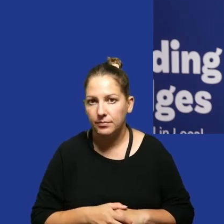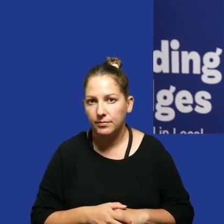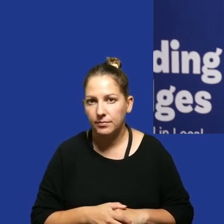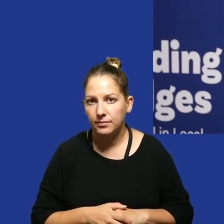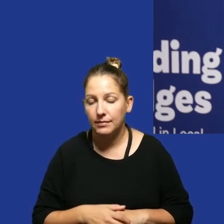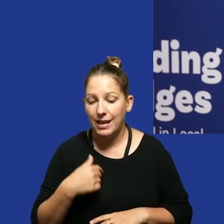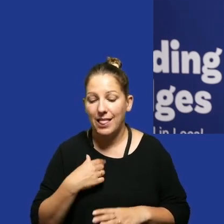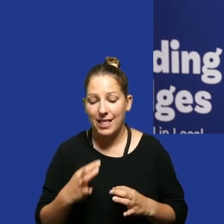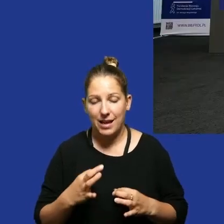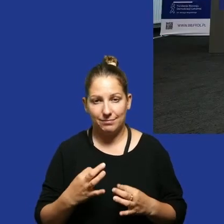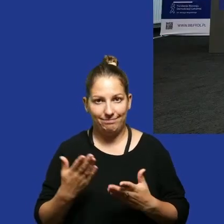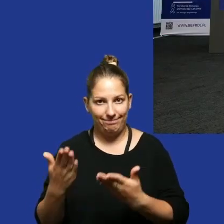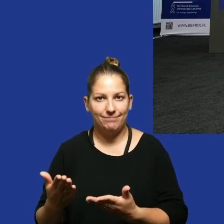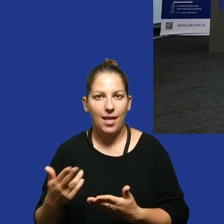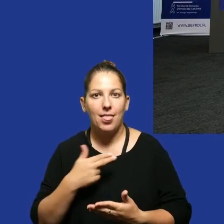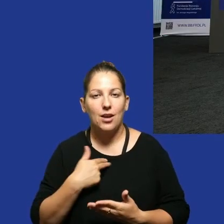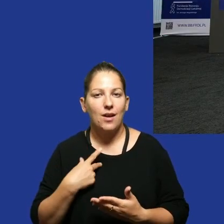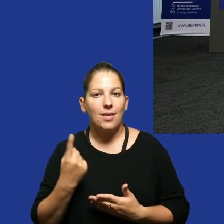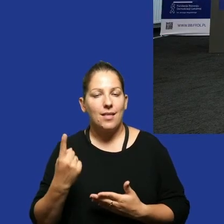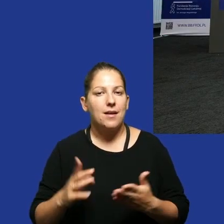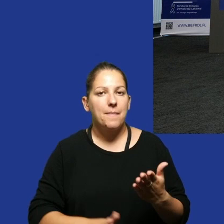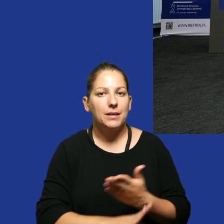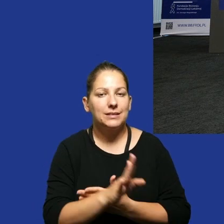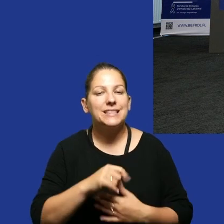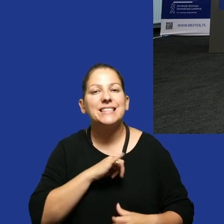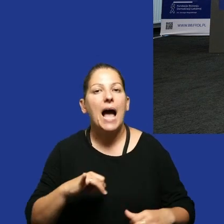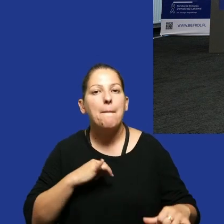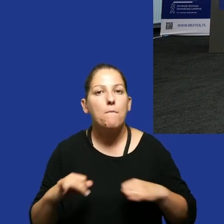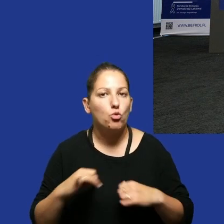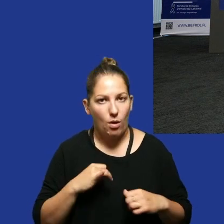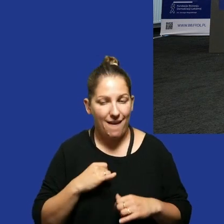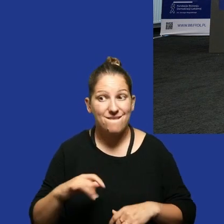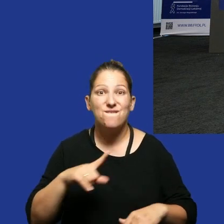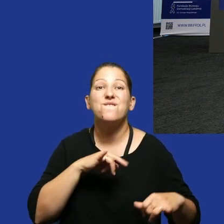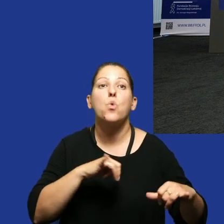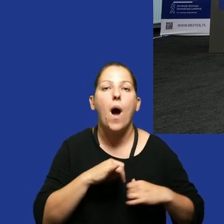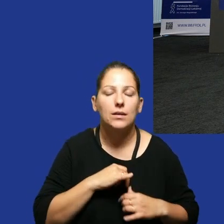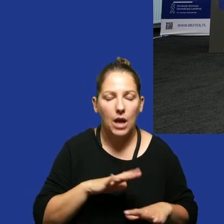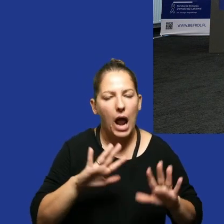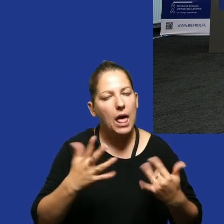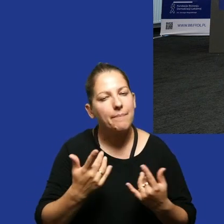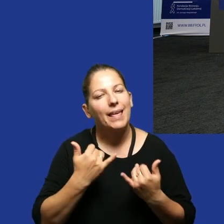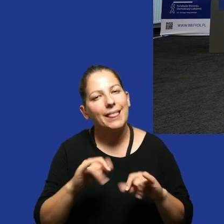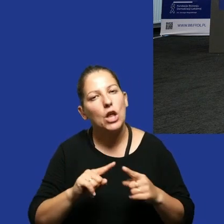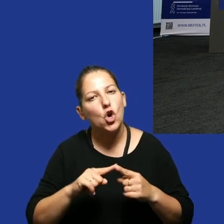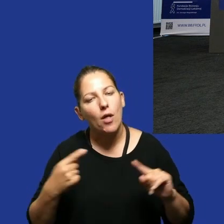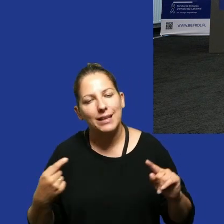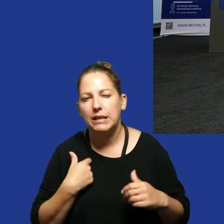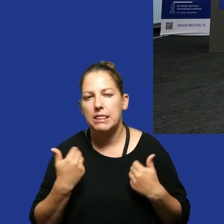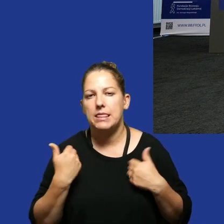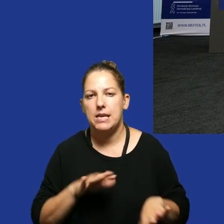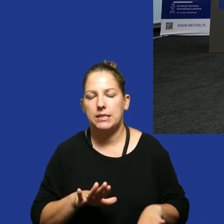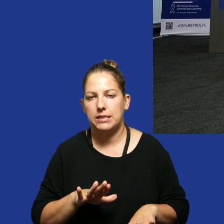Ja teraz bym chciała oddać głos naszej jedynej reprezentantce samorządu, władzy, jak powiedziałeś, ale trochę w innym kontekście. Ja bym nie